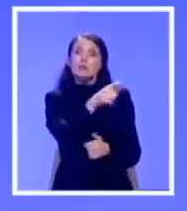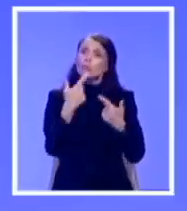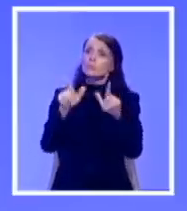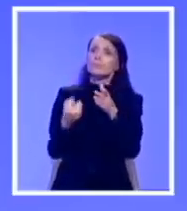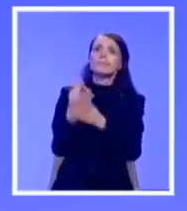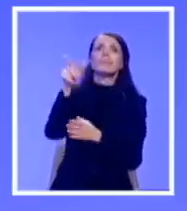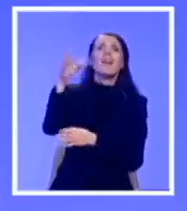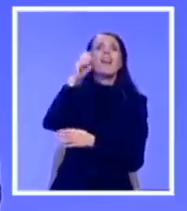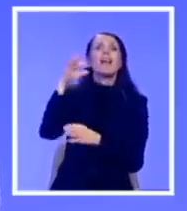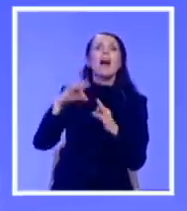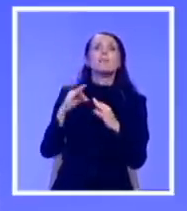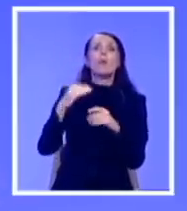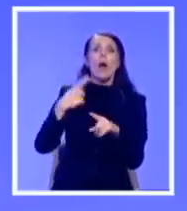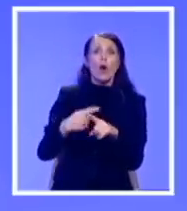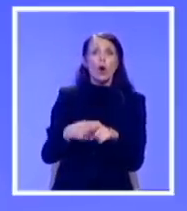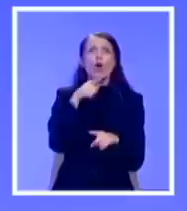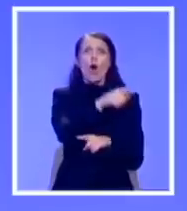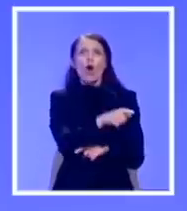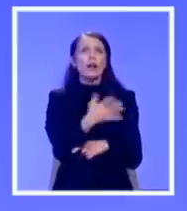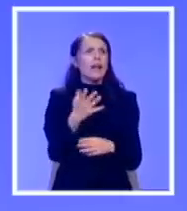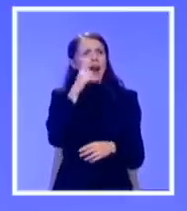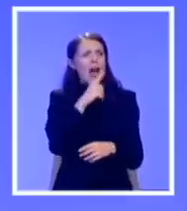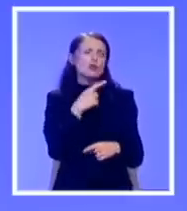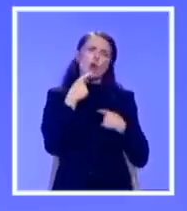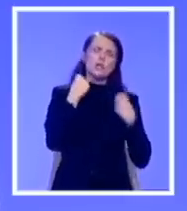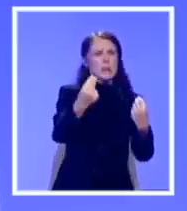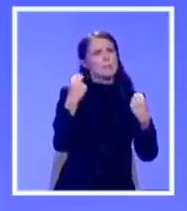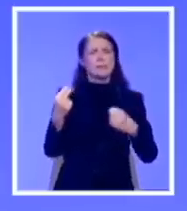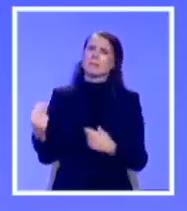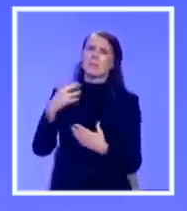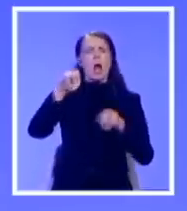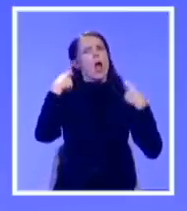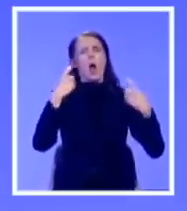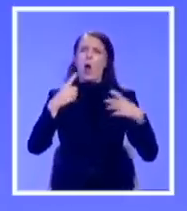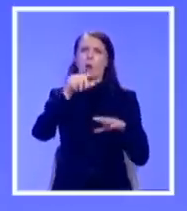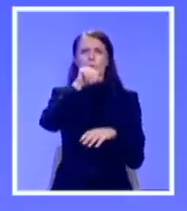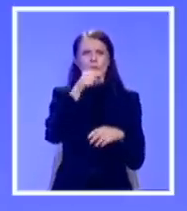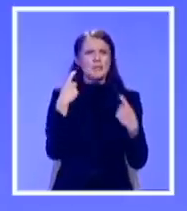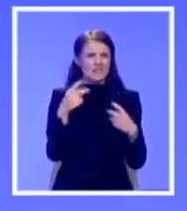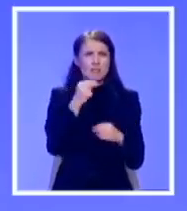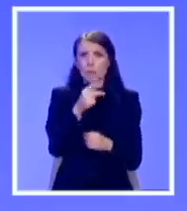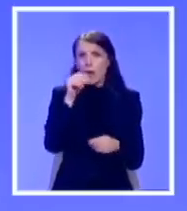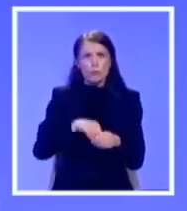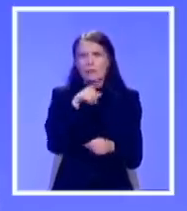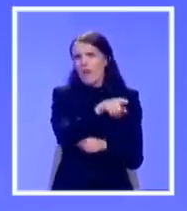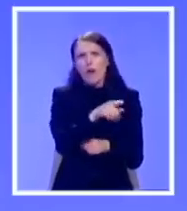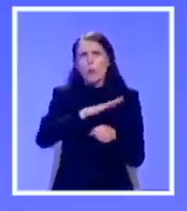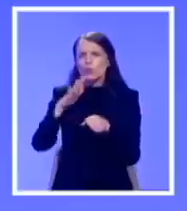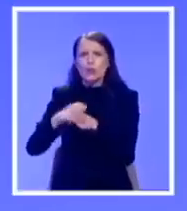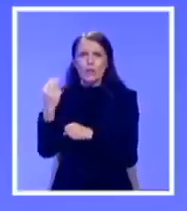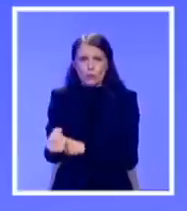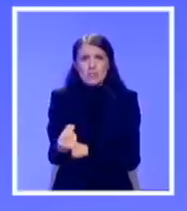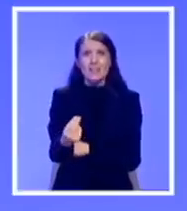Dok lažno Srboju i drugi optužuju za izdeju, policajce Republike Srbije, Aleksandar Vučić, pretvorio je u policajce Republike Kosovo.